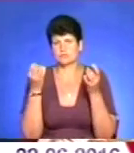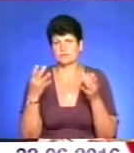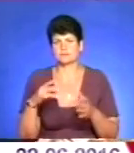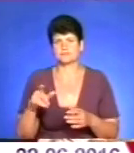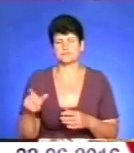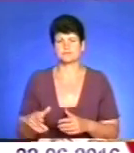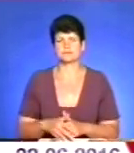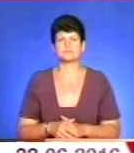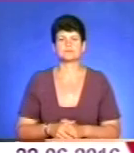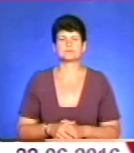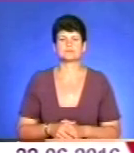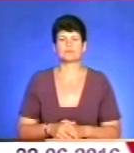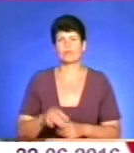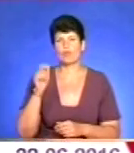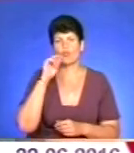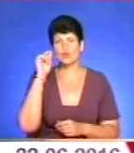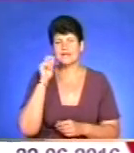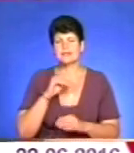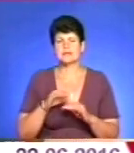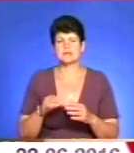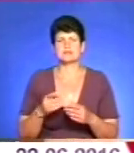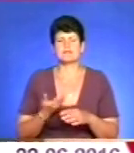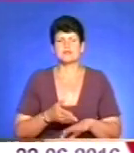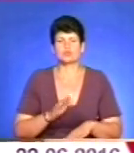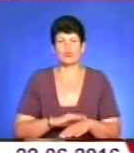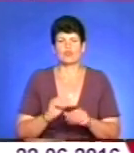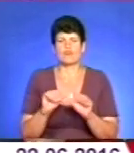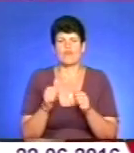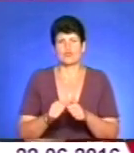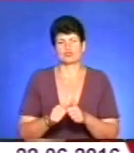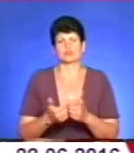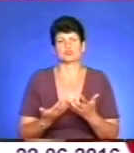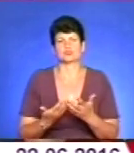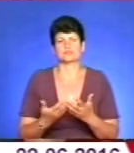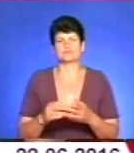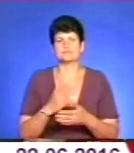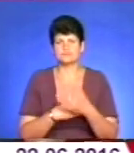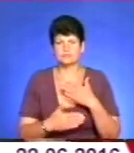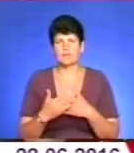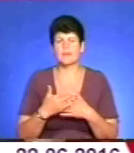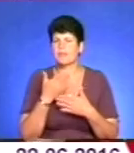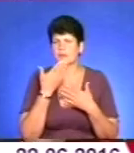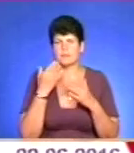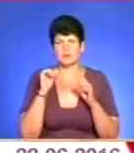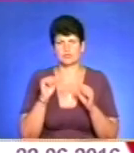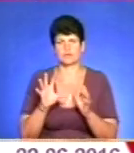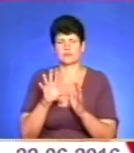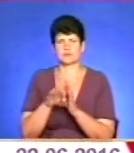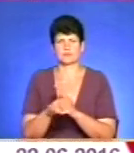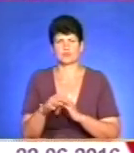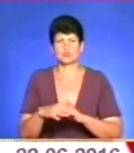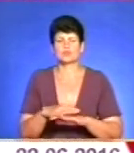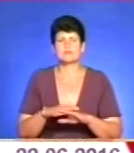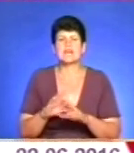держави. В Україні ж діти з важкою формою неповносправності поки що не мають можливості інтегруватися у суспільстві. Як